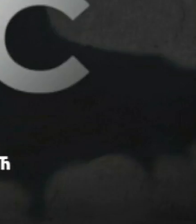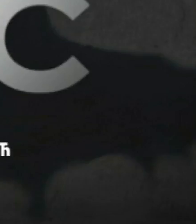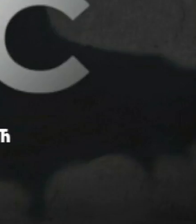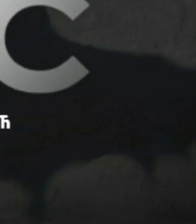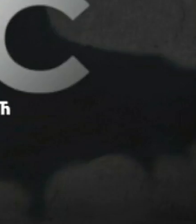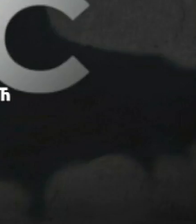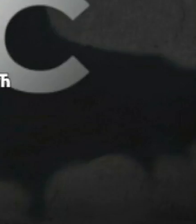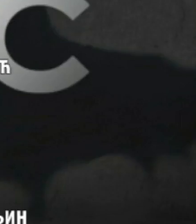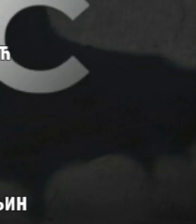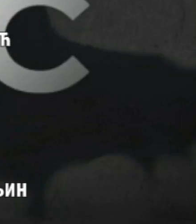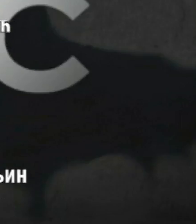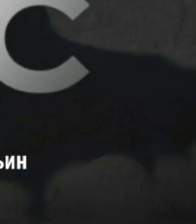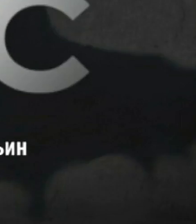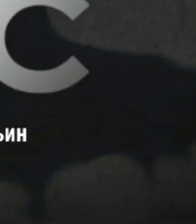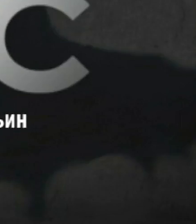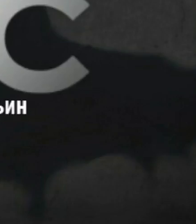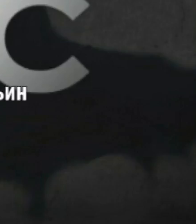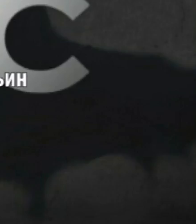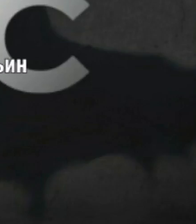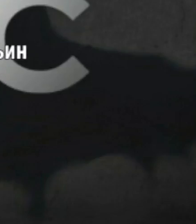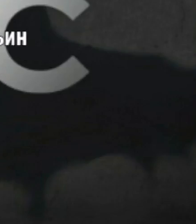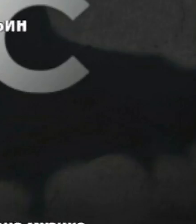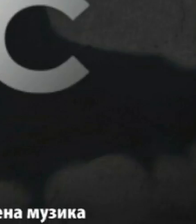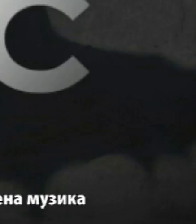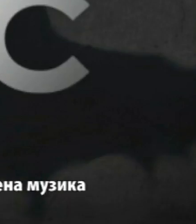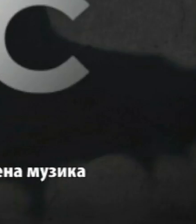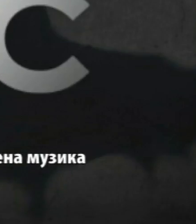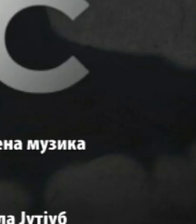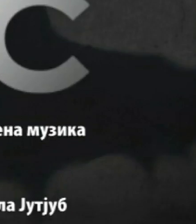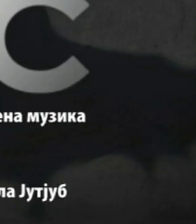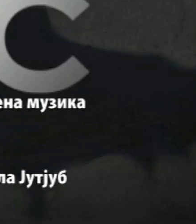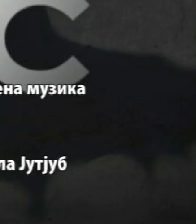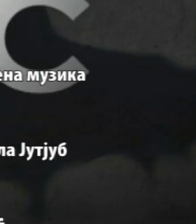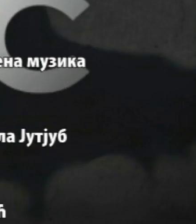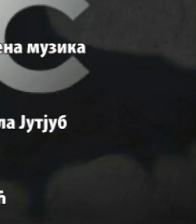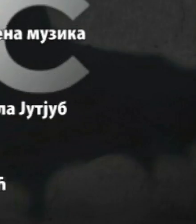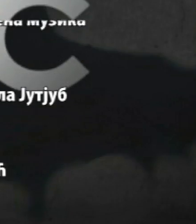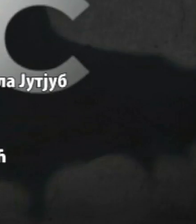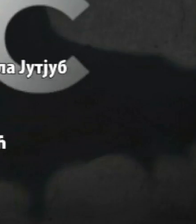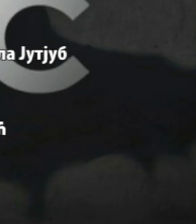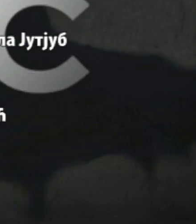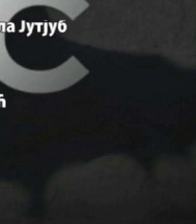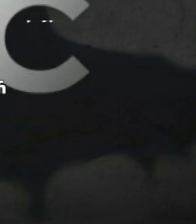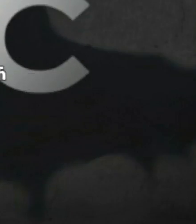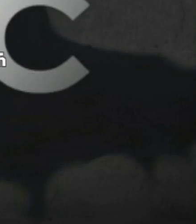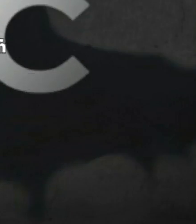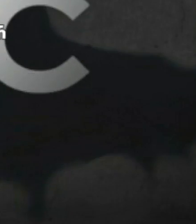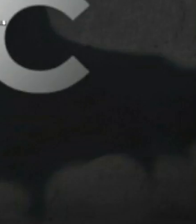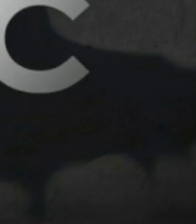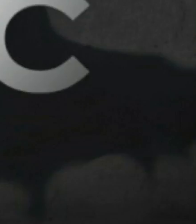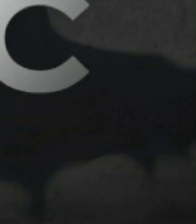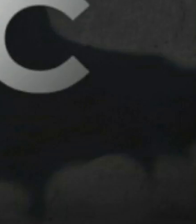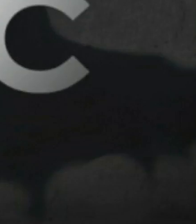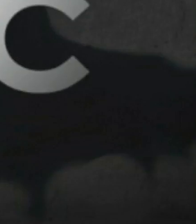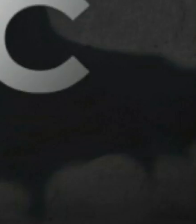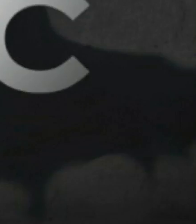ljude ovo je kuća za nas ovo je kuća za sve